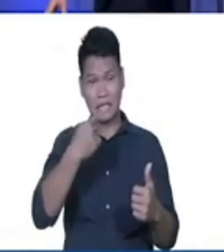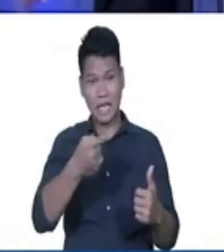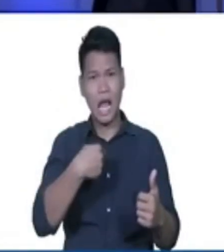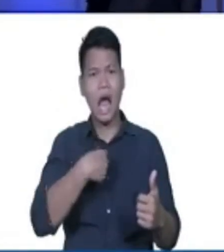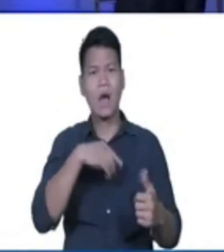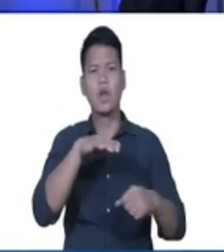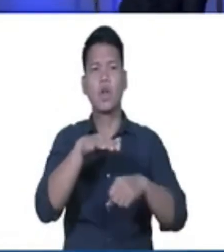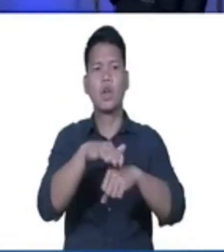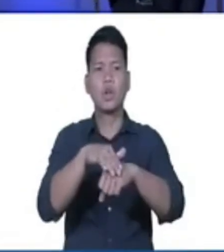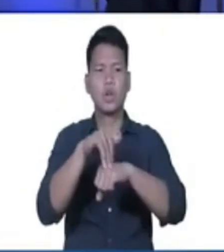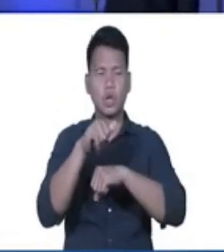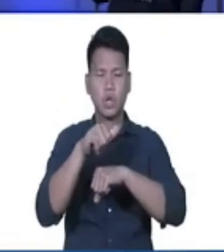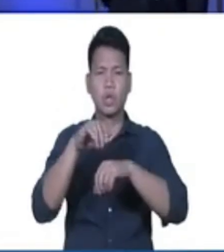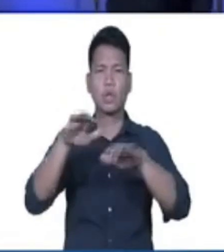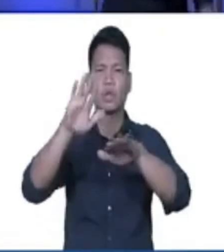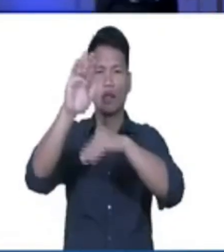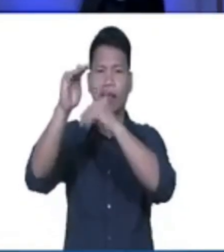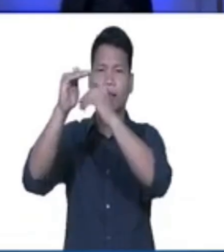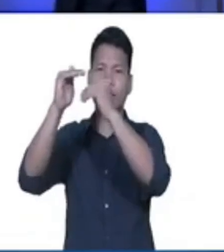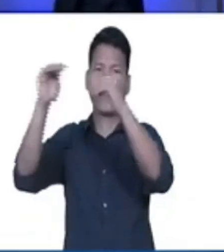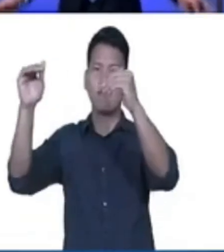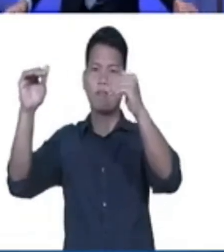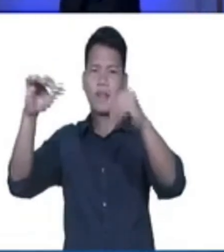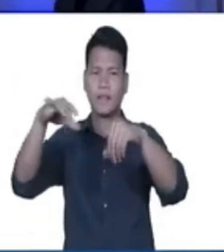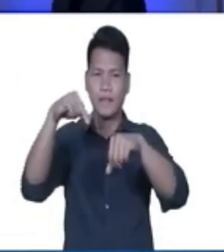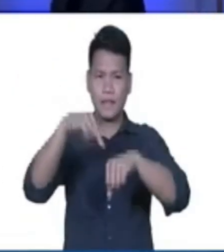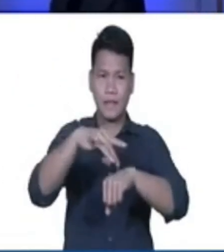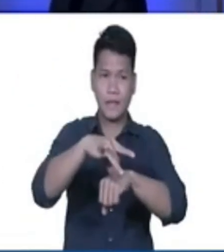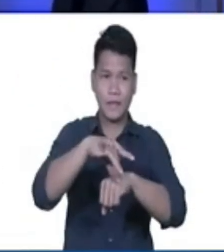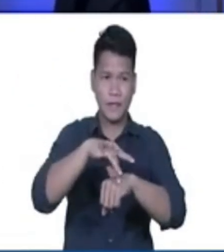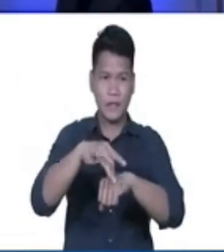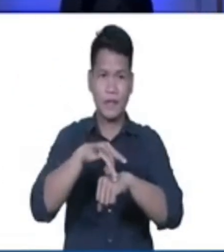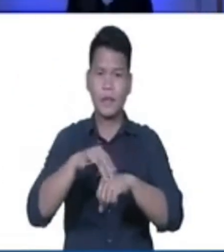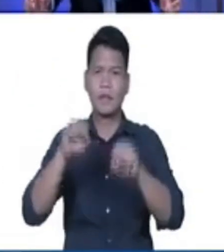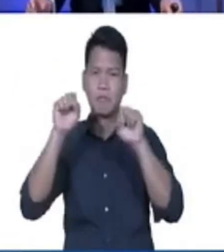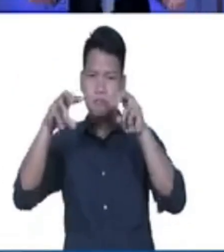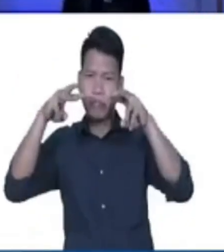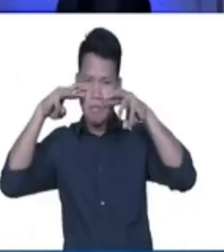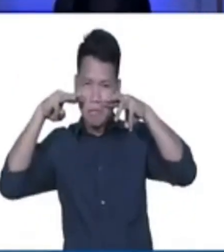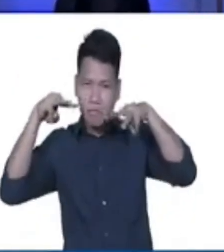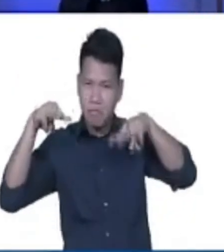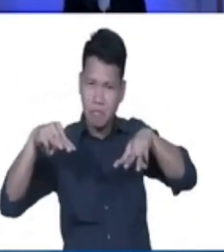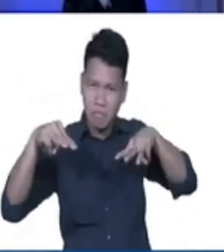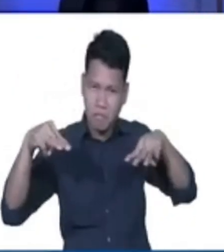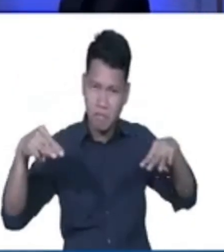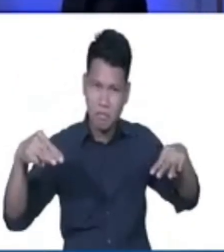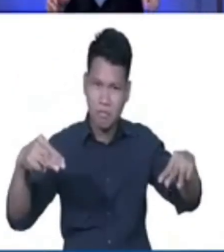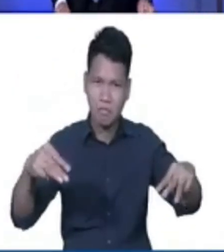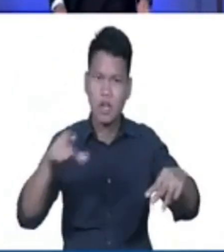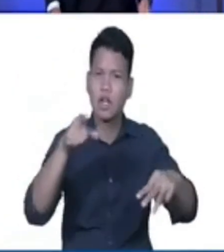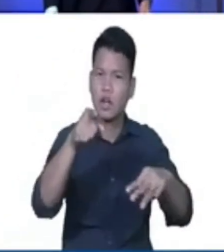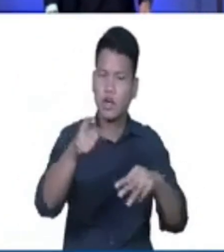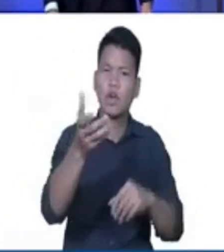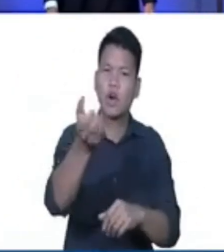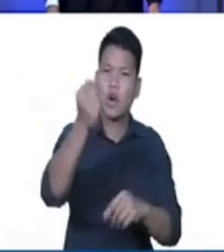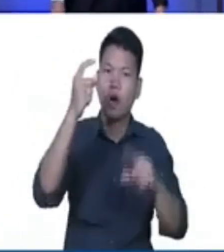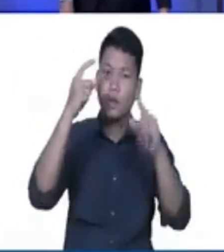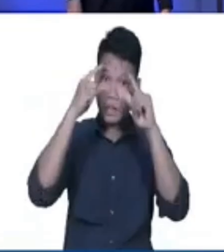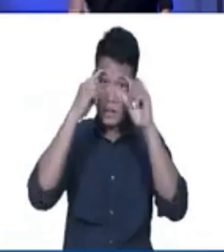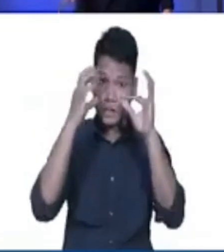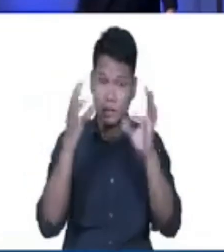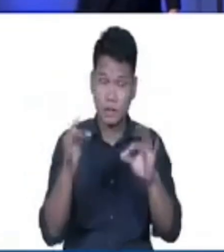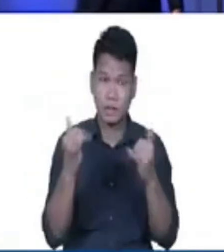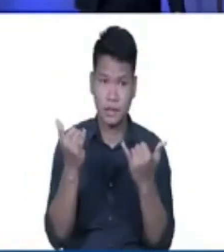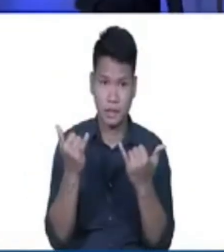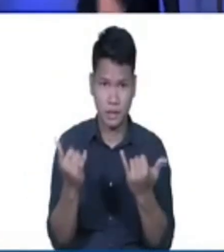tatawagan ko po ang langit at ang lupa upang maging saksi sa inyong pagpili na inyong gagawin